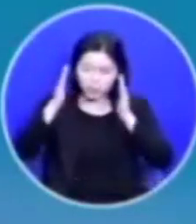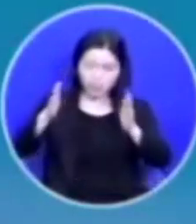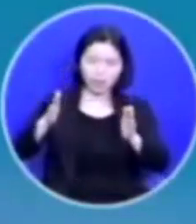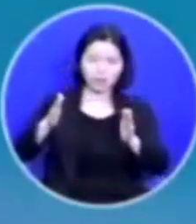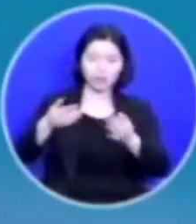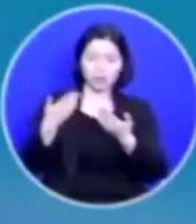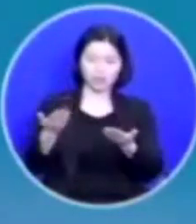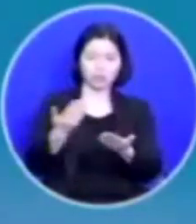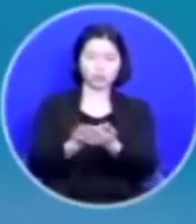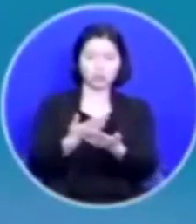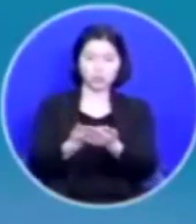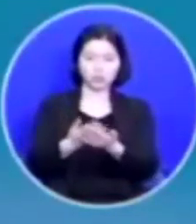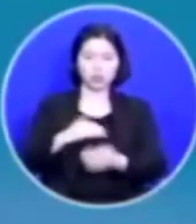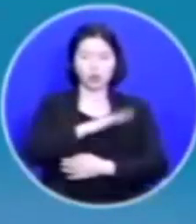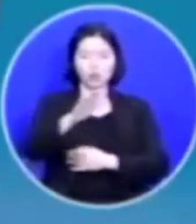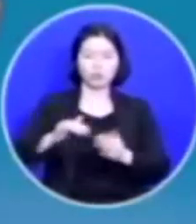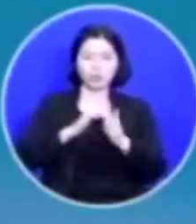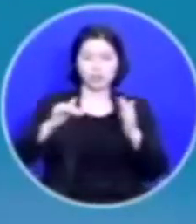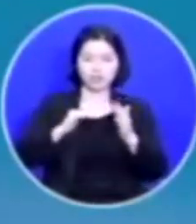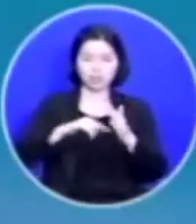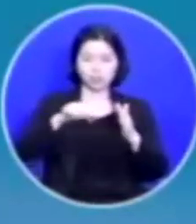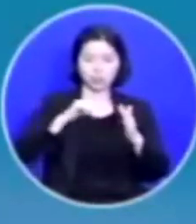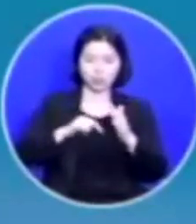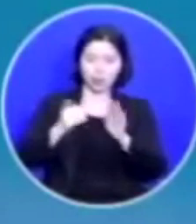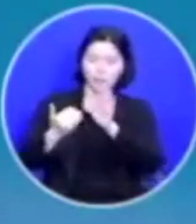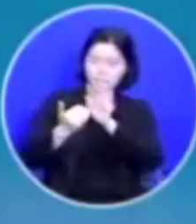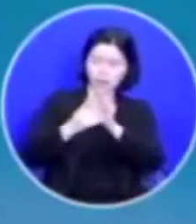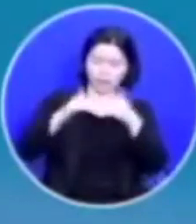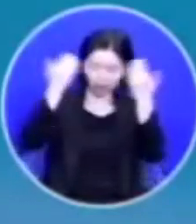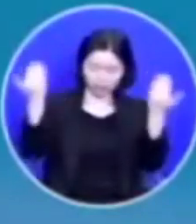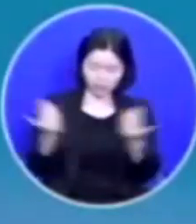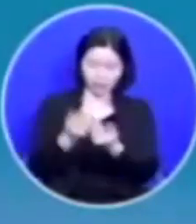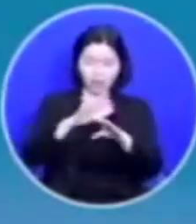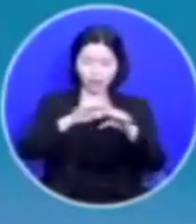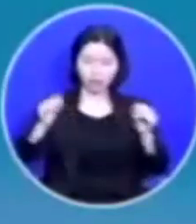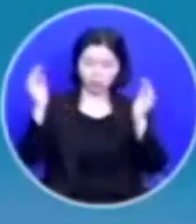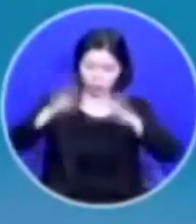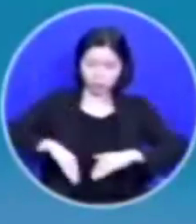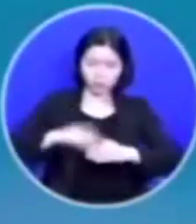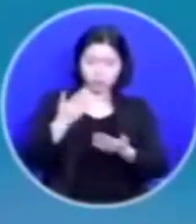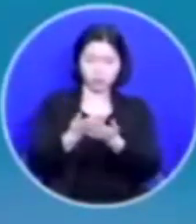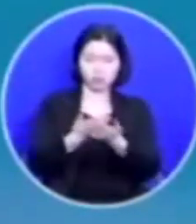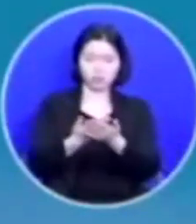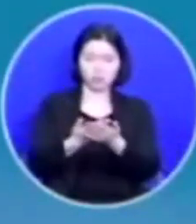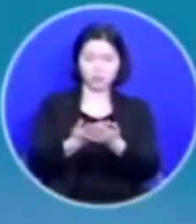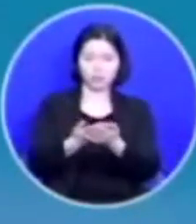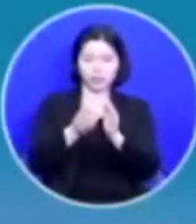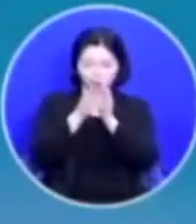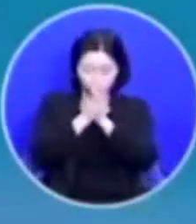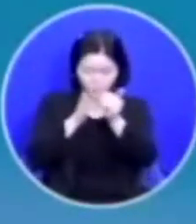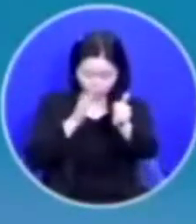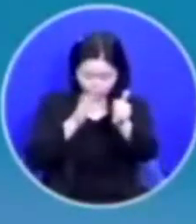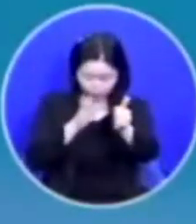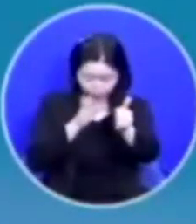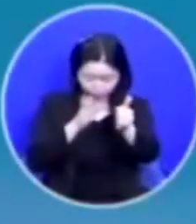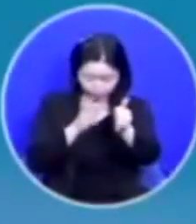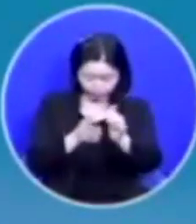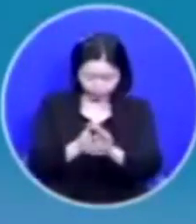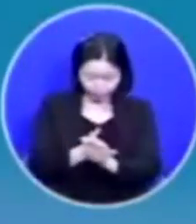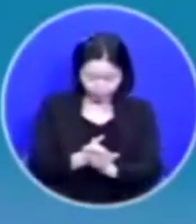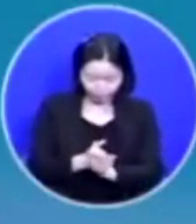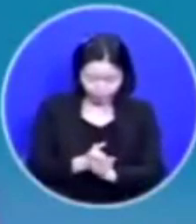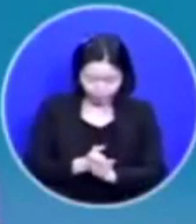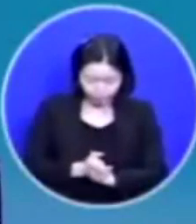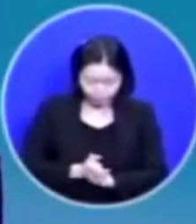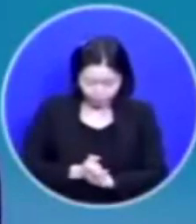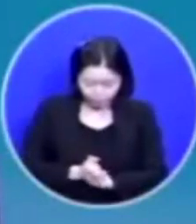해주시옵소서 우리 가정 안에 맡긴 것이 다 해결되고 무너지게 해주시옵소서 기도하십시다 은혜와 사랑이